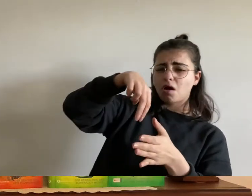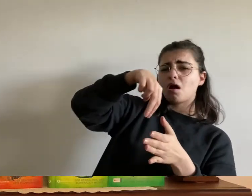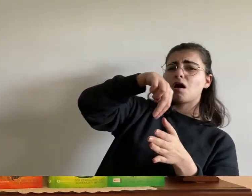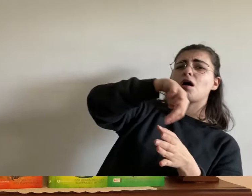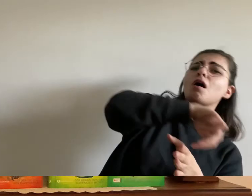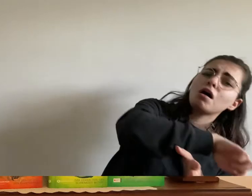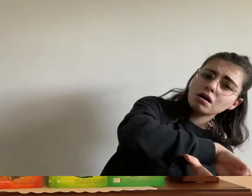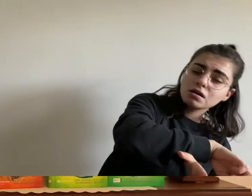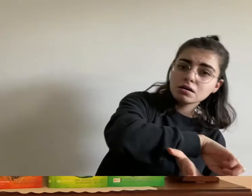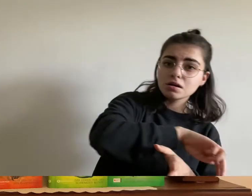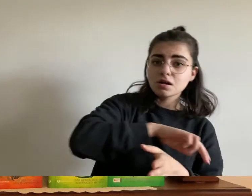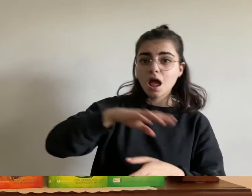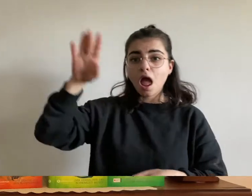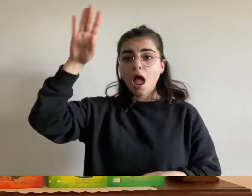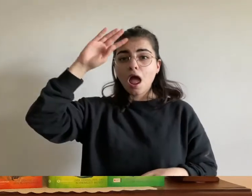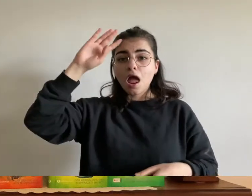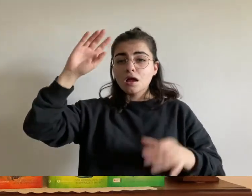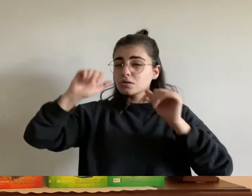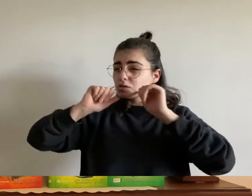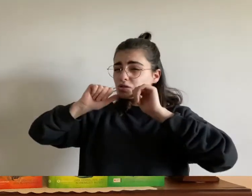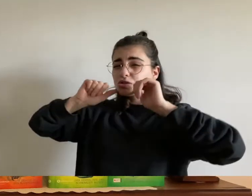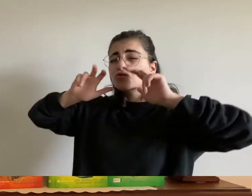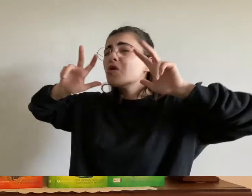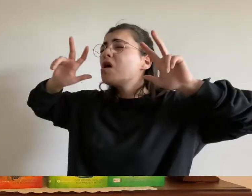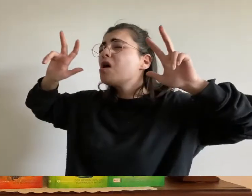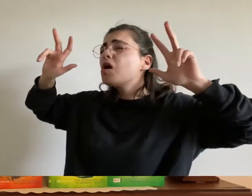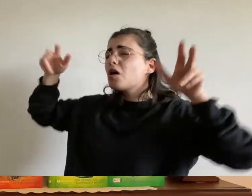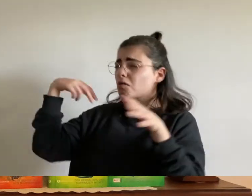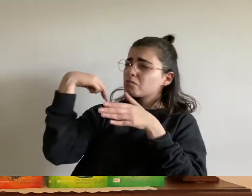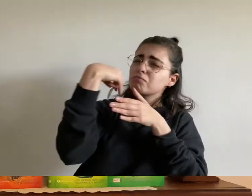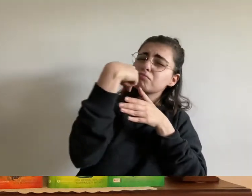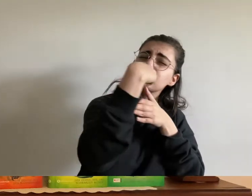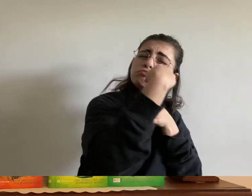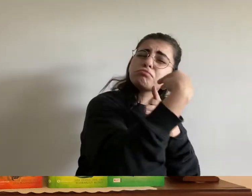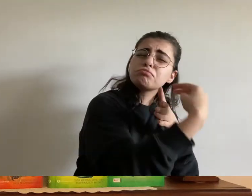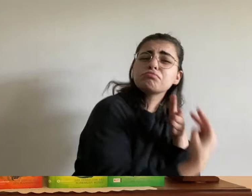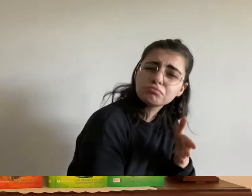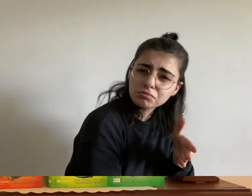entsetzten aufschrei stürzte er die felskante in den abgrund